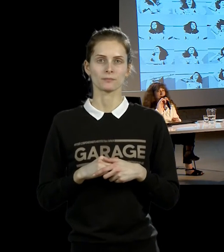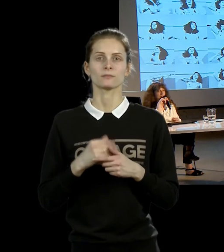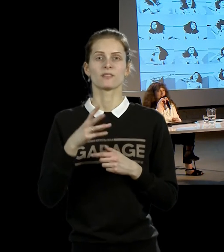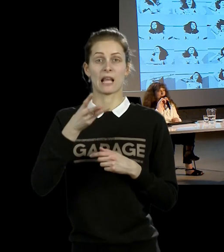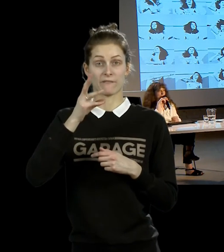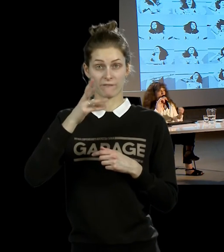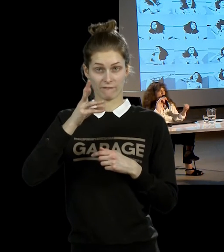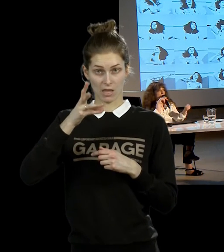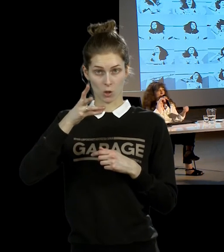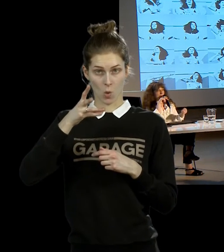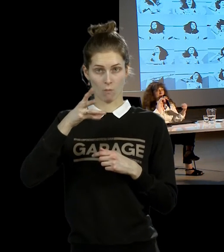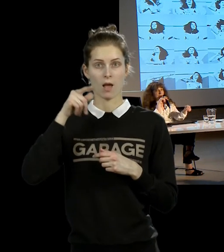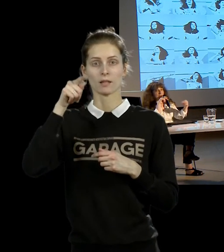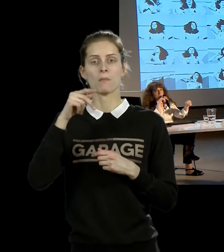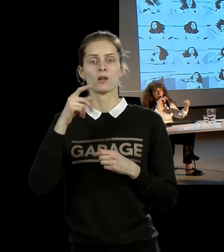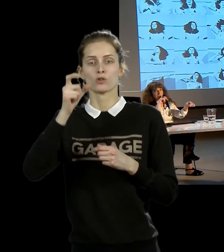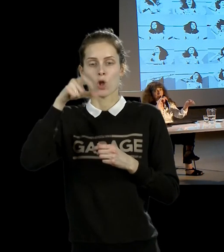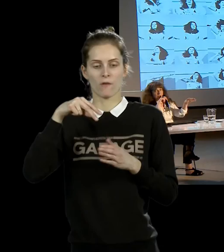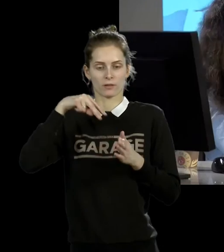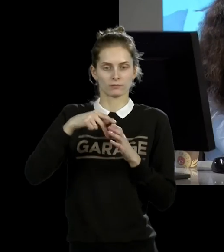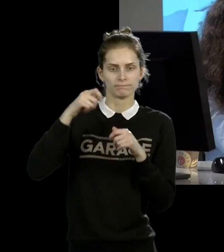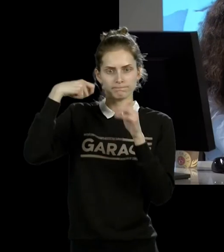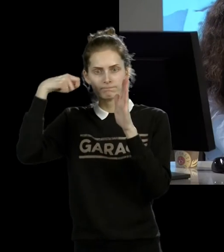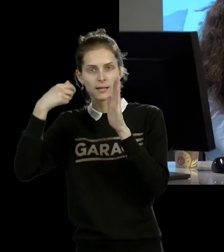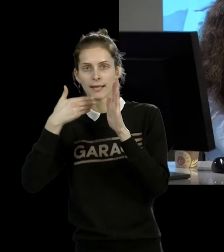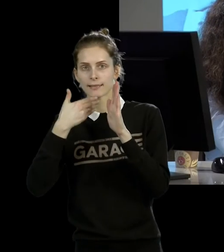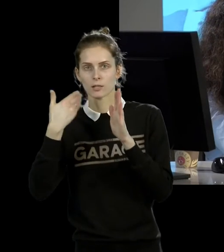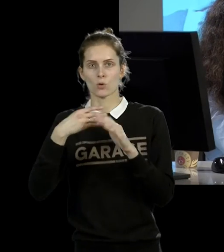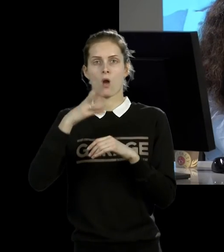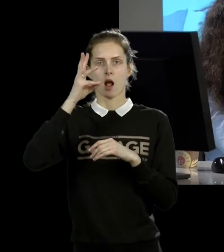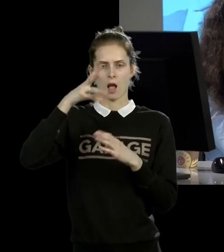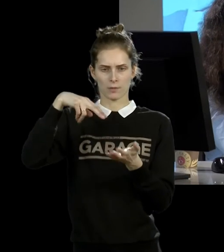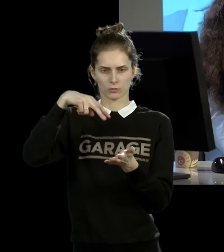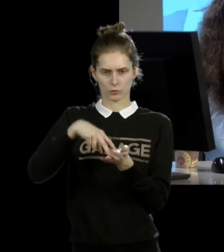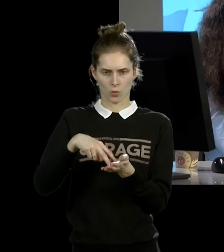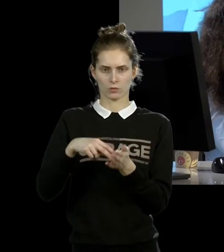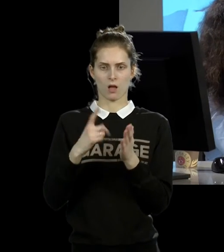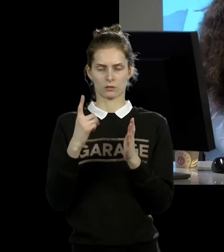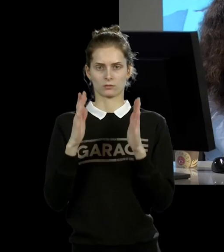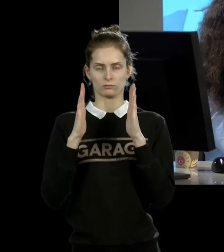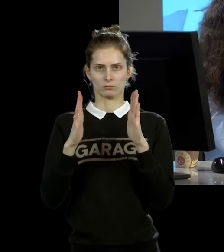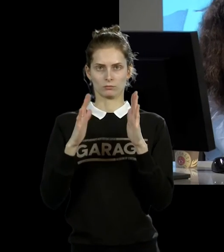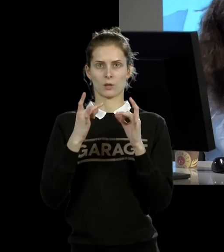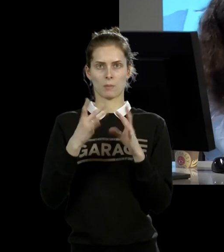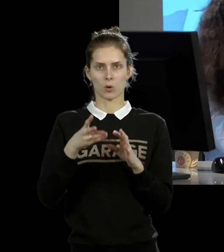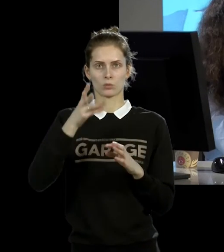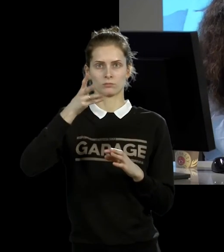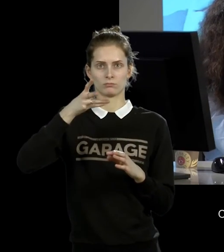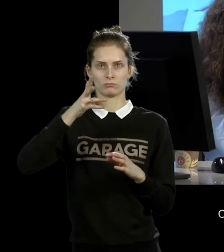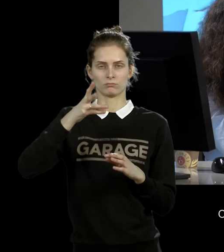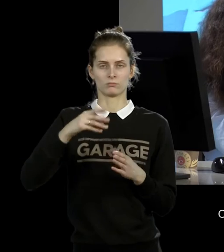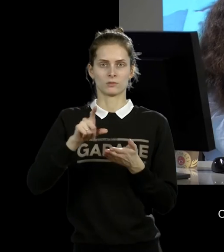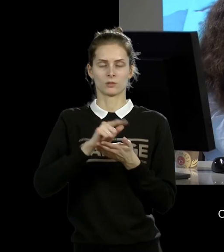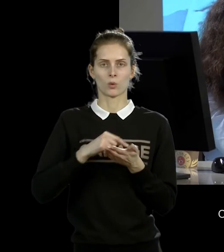видеокамерой, в общем, не перед оператором, а перед камерой, которая не меняет угол зрения, которая не снимает, ее просто записывает происходящее,